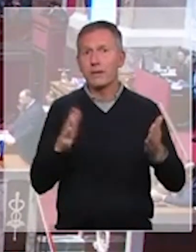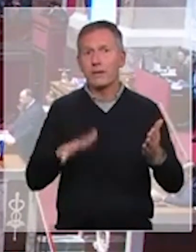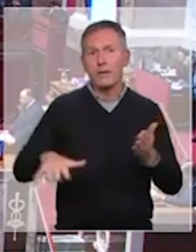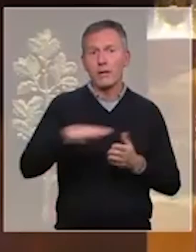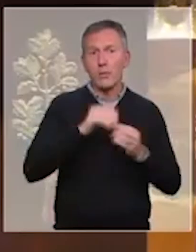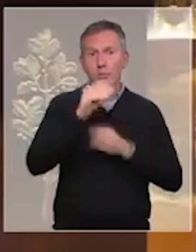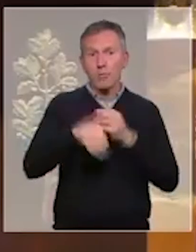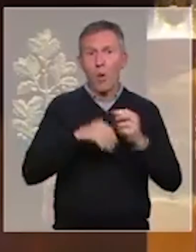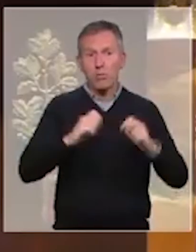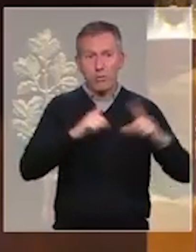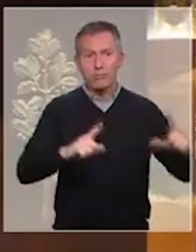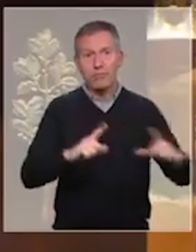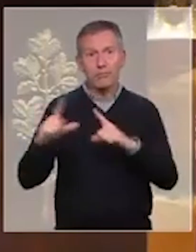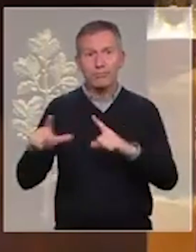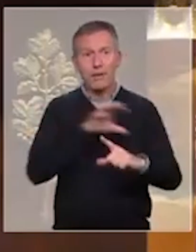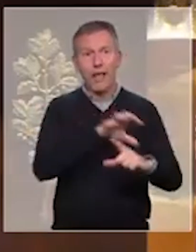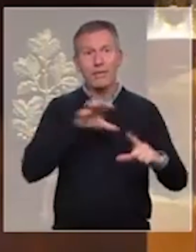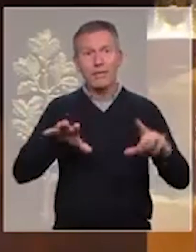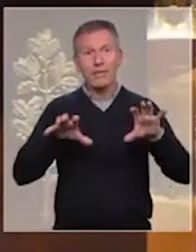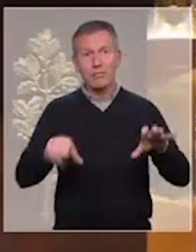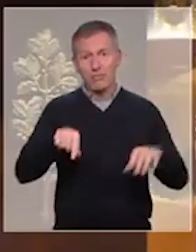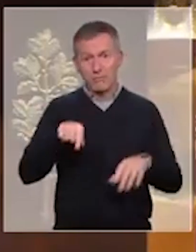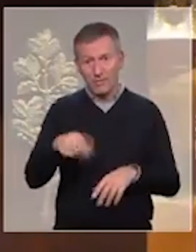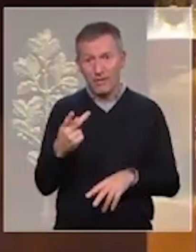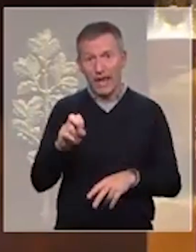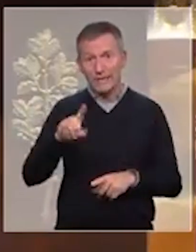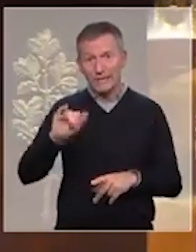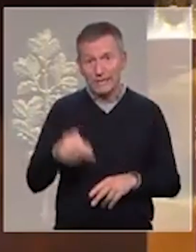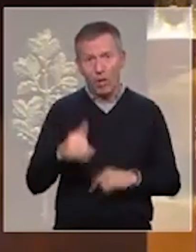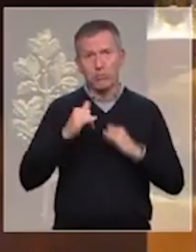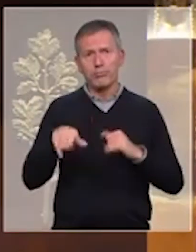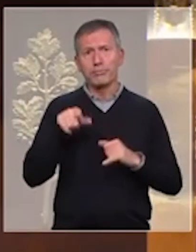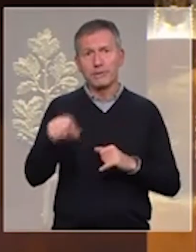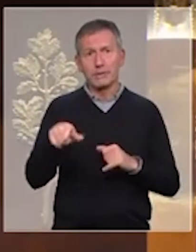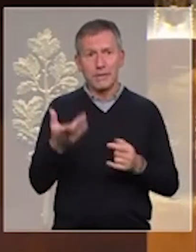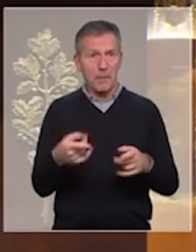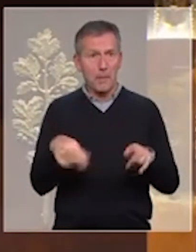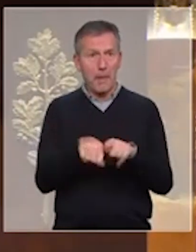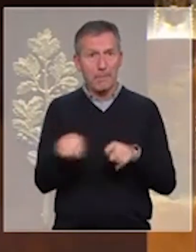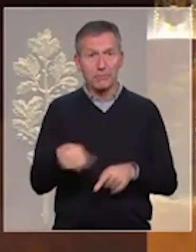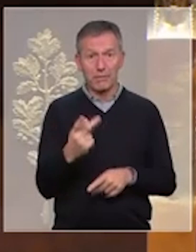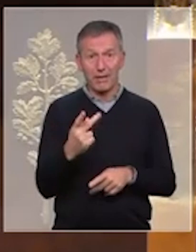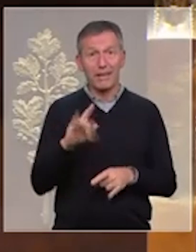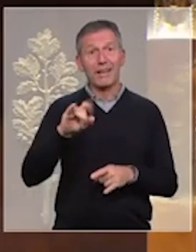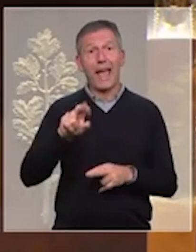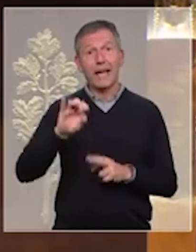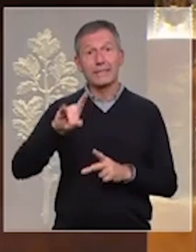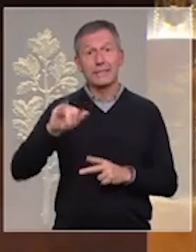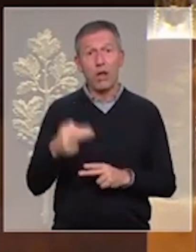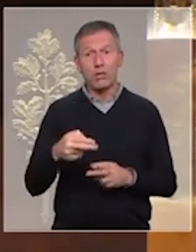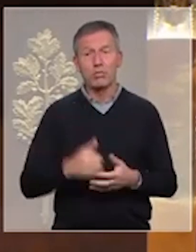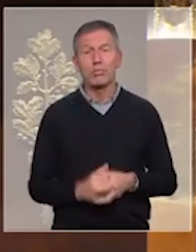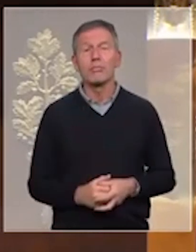sur les cartes duquel est représenté Khersonès, de Tauride. C'est ce même Kherson qui